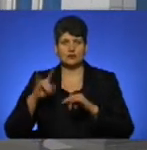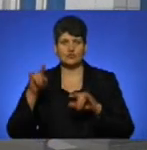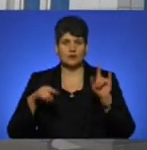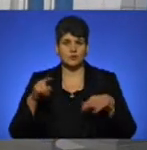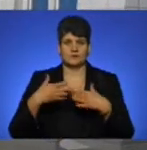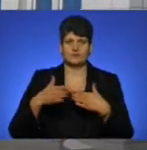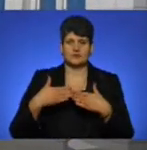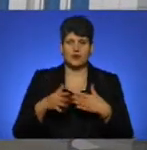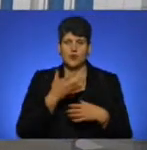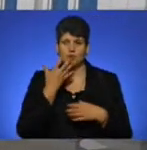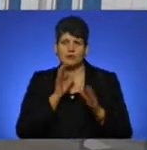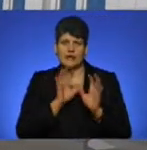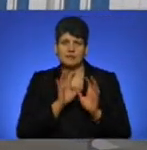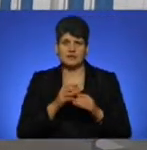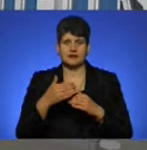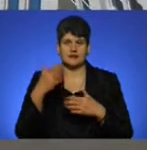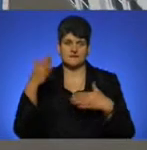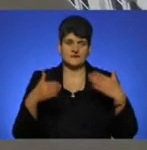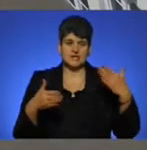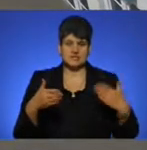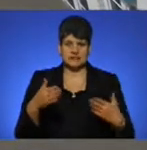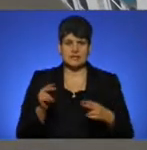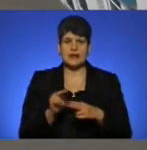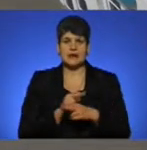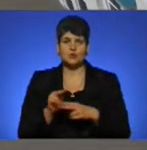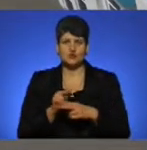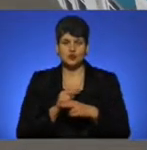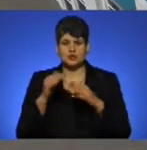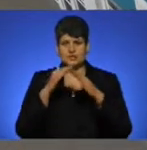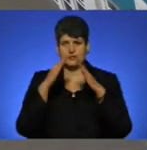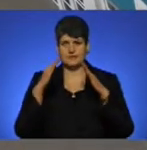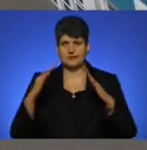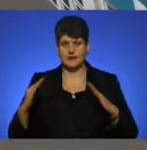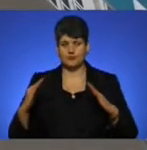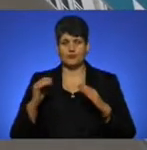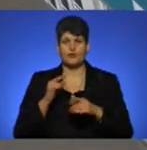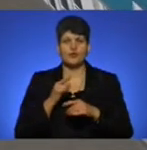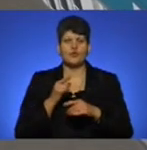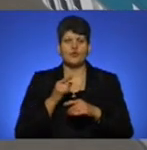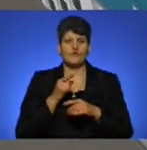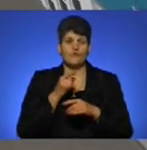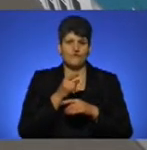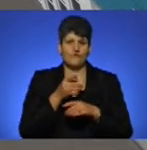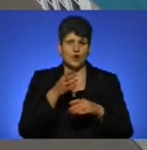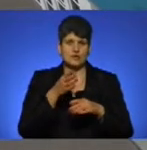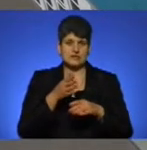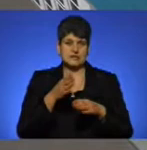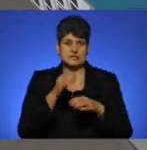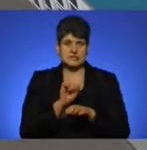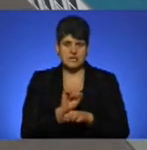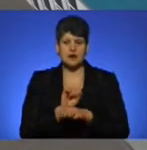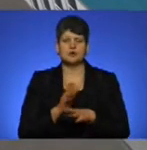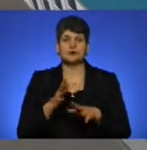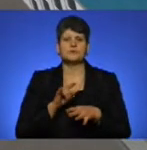блоків, утеплення фасадів, реконструкцію шатрового даху аеровокзалу із подальшим розташуванням сонячної